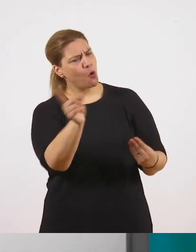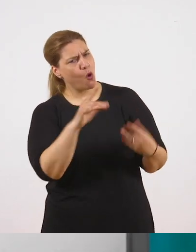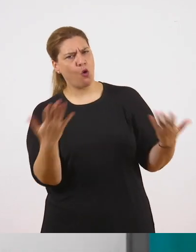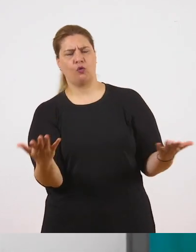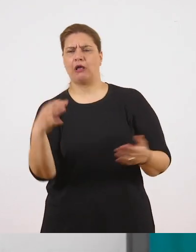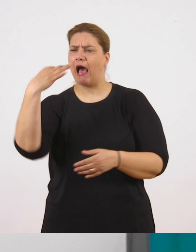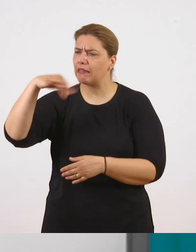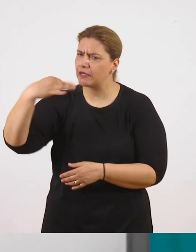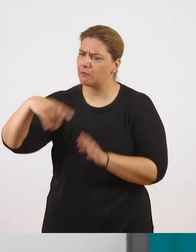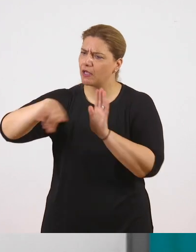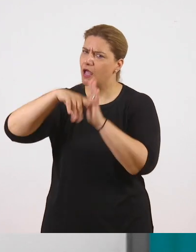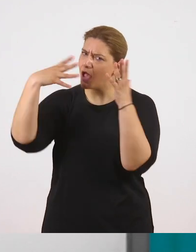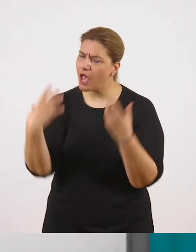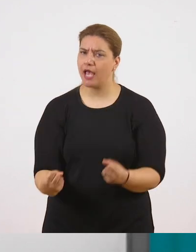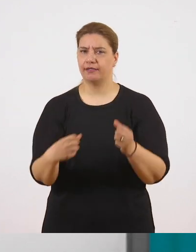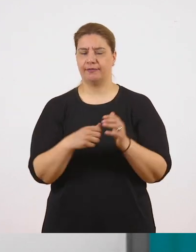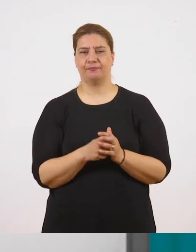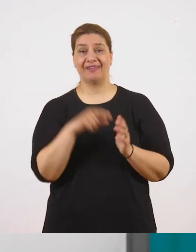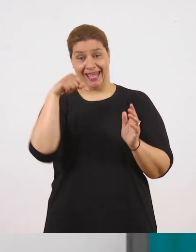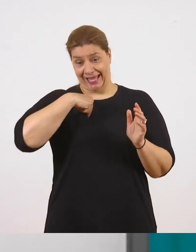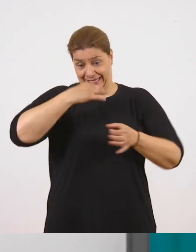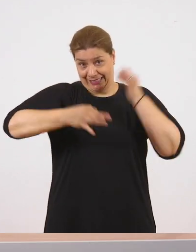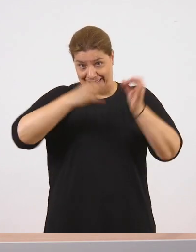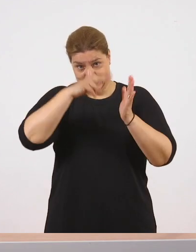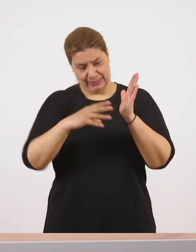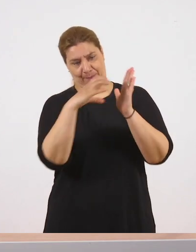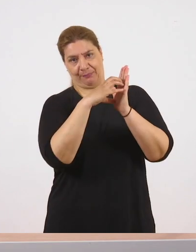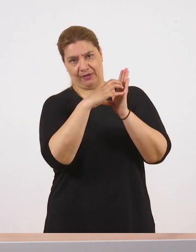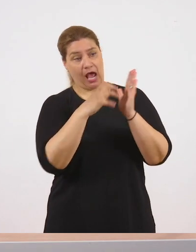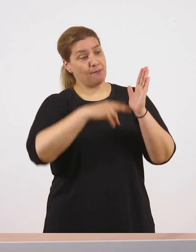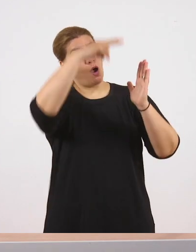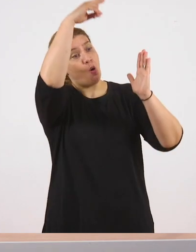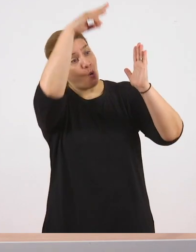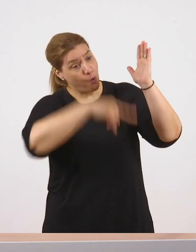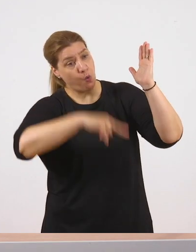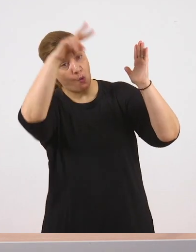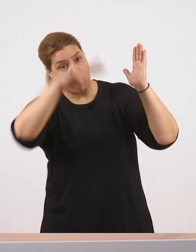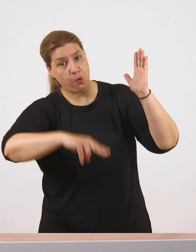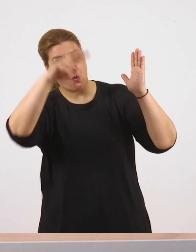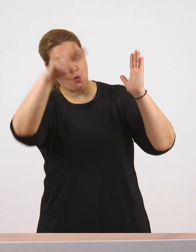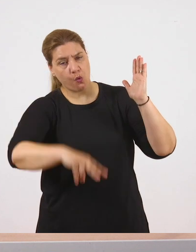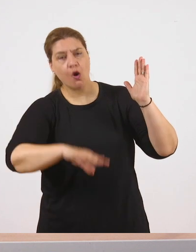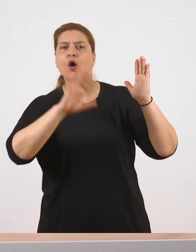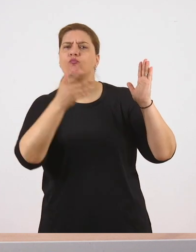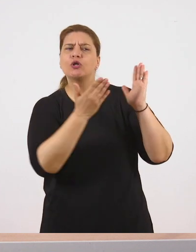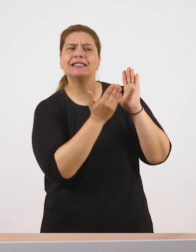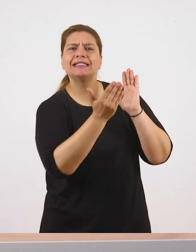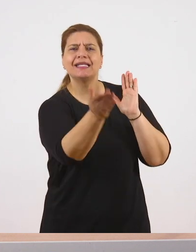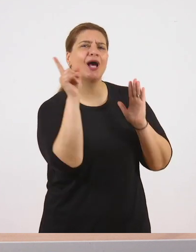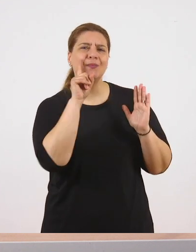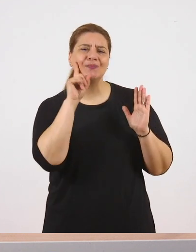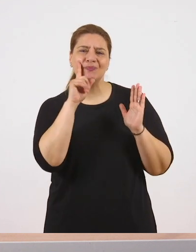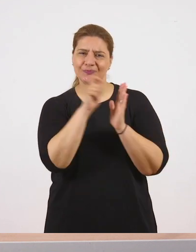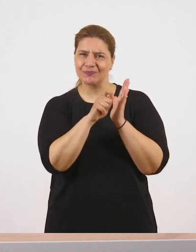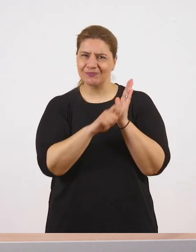ίσως αν κάποιος διάβαζε ολόκληρο αυτό το μυθιστόρημα, να έβλεπε και τη Δανάη να αντιμετωπίζει δυσκολίες στη σχέση της με τη μητέρα της. Μπορεί να είχαν